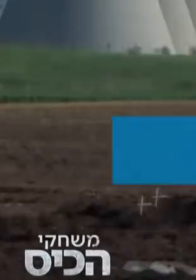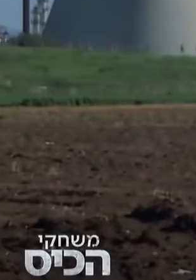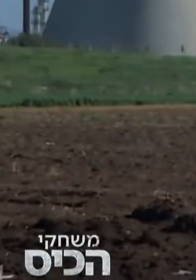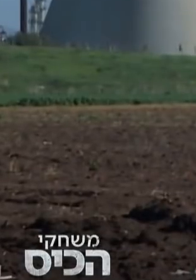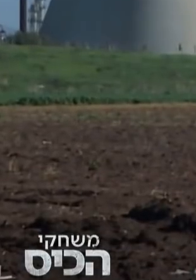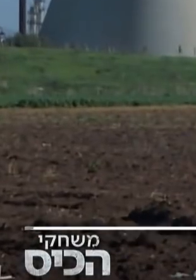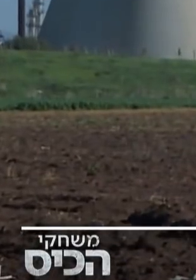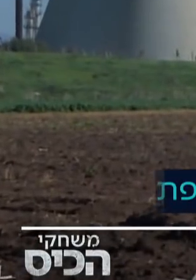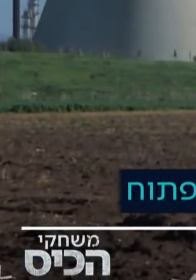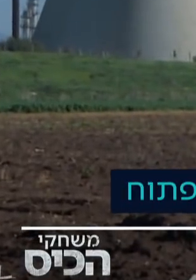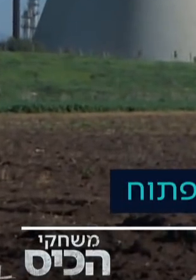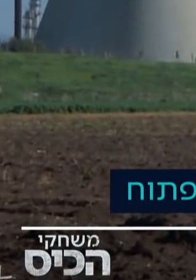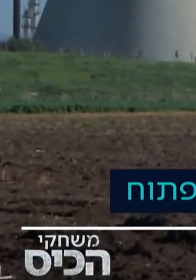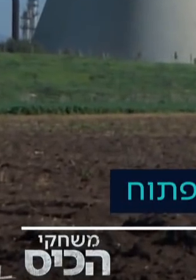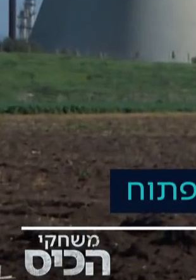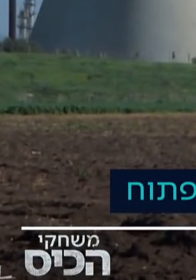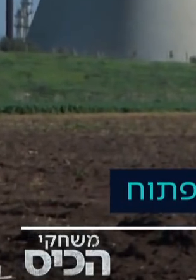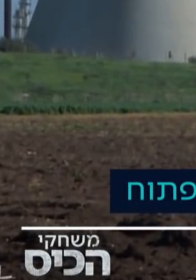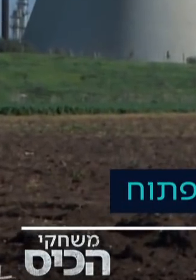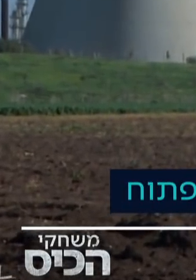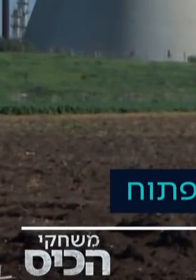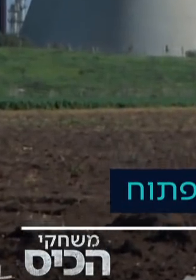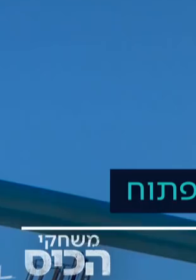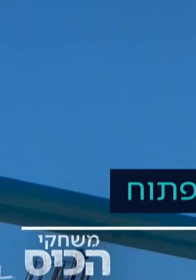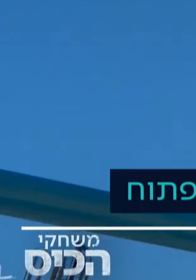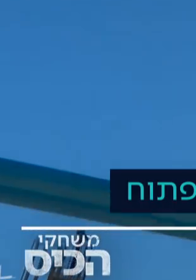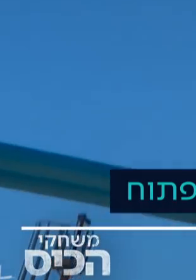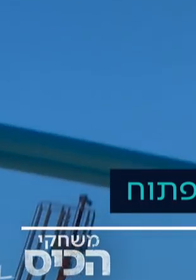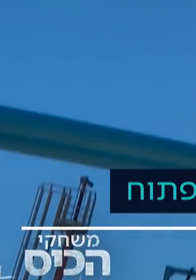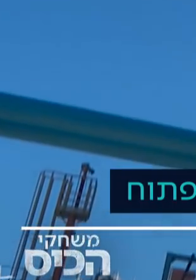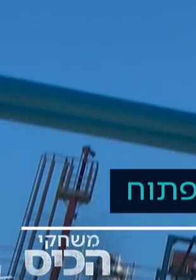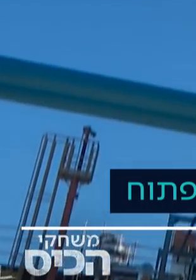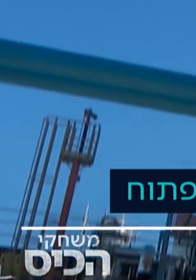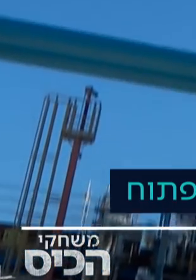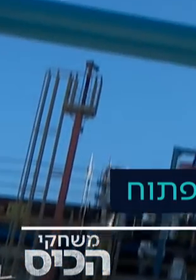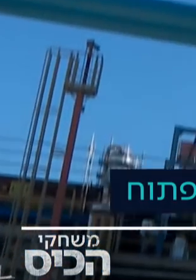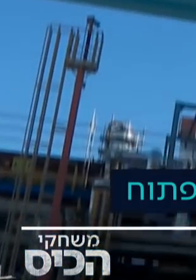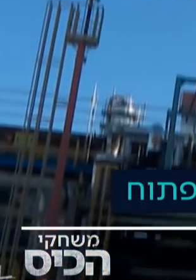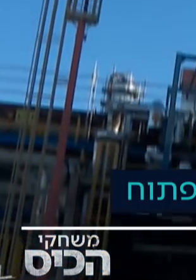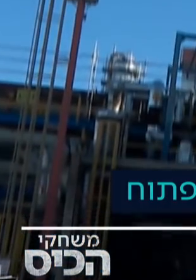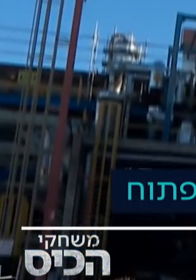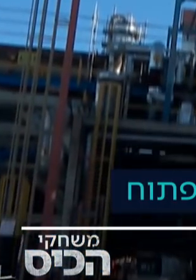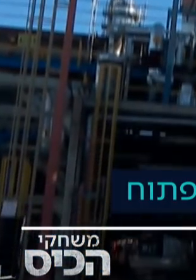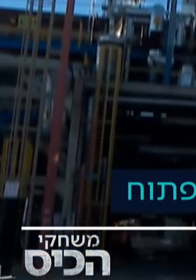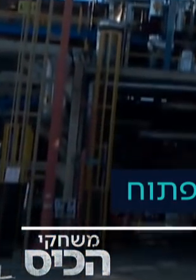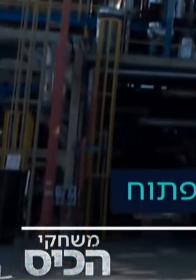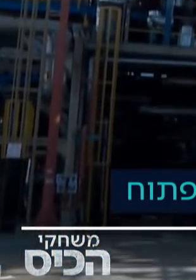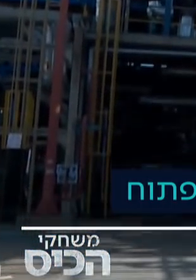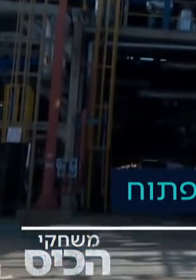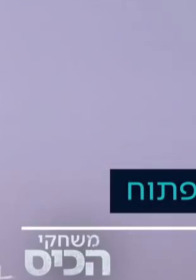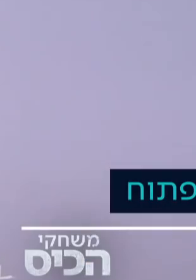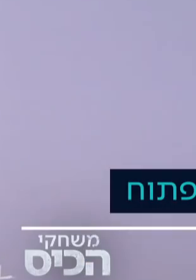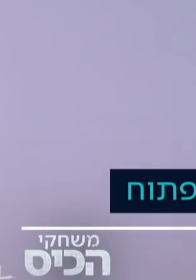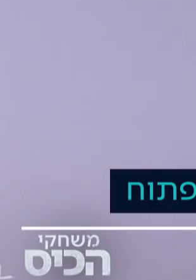הזה וגם 3 מיליון ומתיים אלף ישראלים נמצאים בסכנת פגיעה עם מישהו בשטח בטוח בזמן